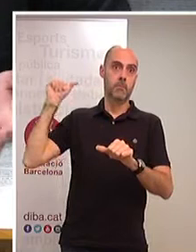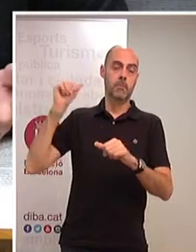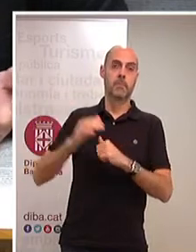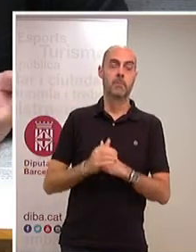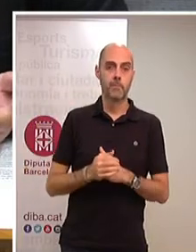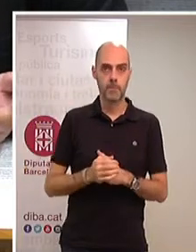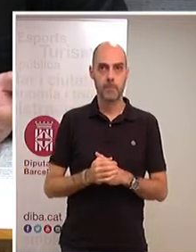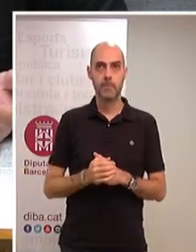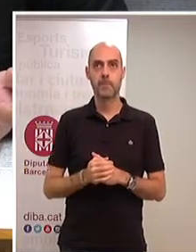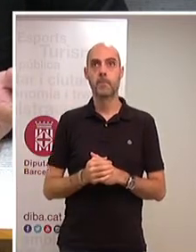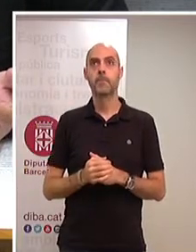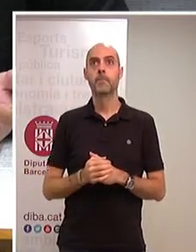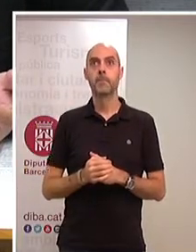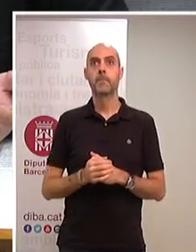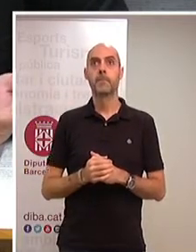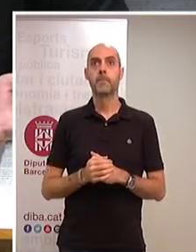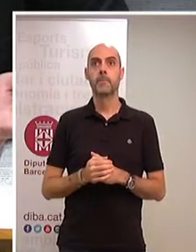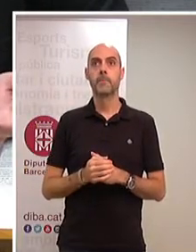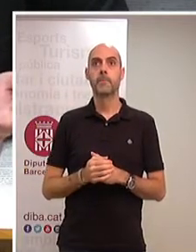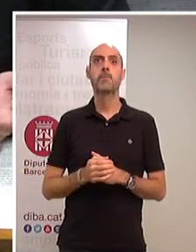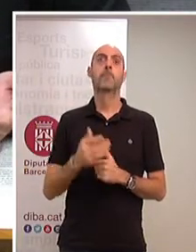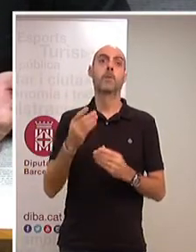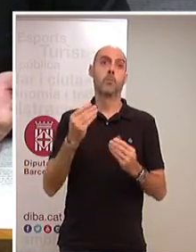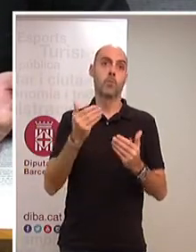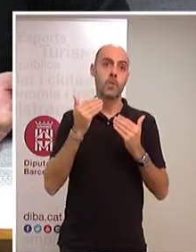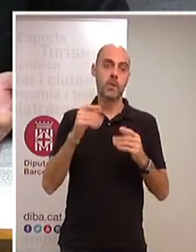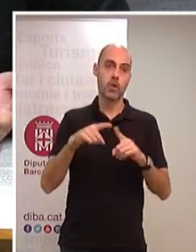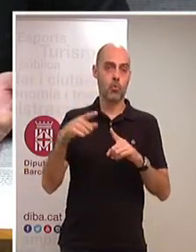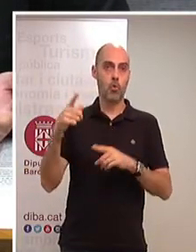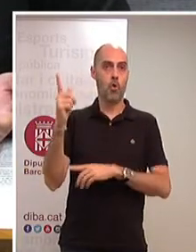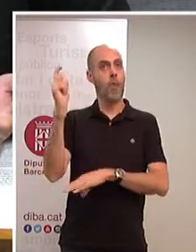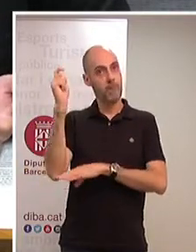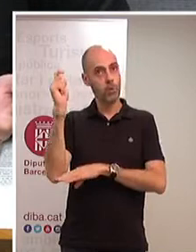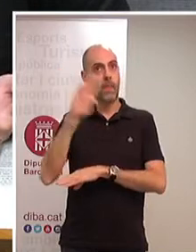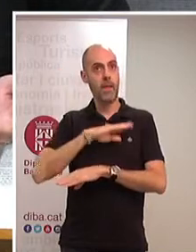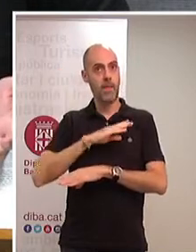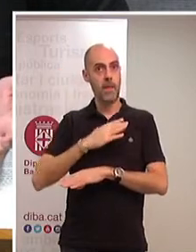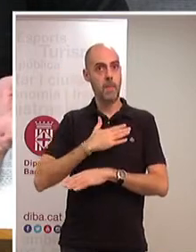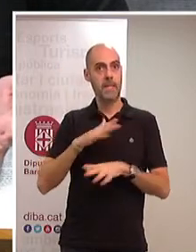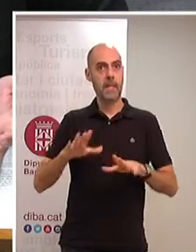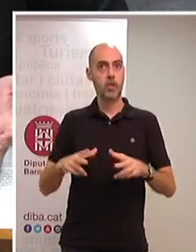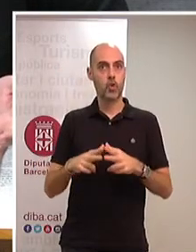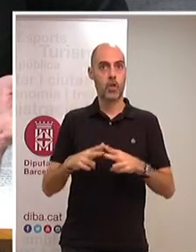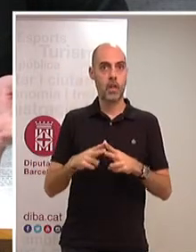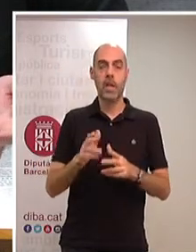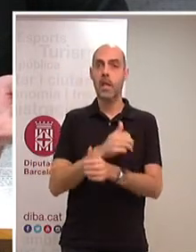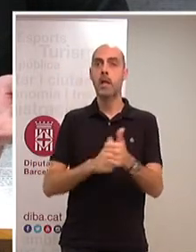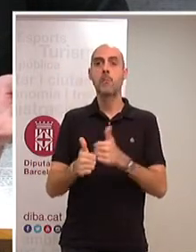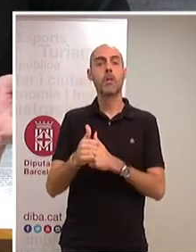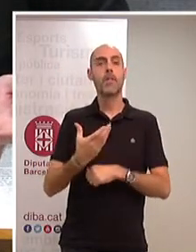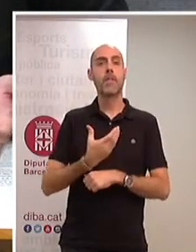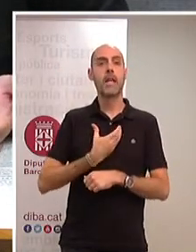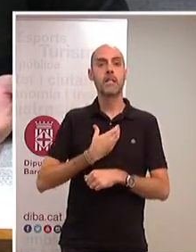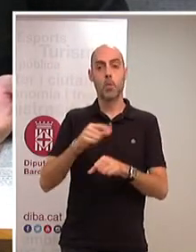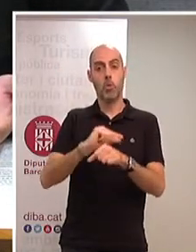nous, els que portem un mandat més. També li agraïm la feina com a diputada de Benestar Social. Creiem que la prioritat de les polítiques locals i que